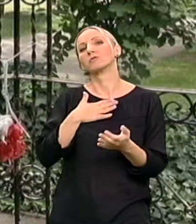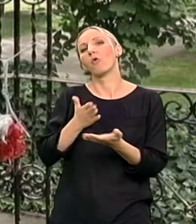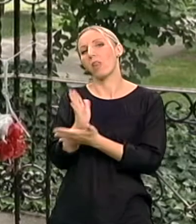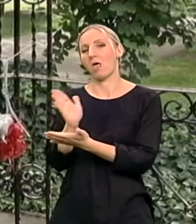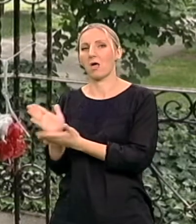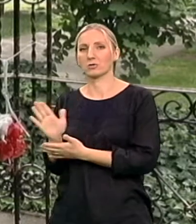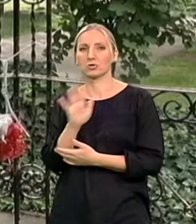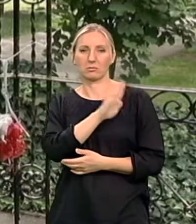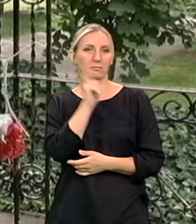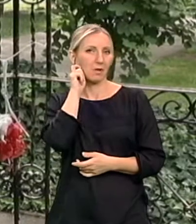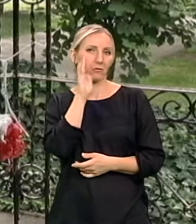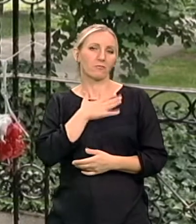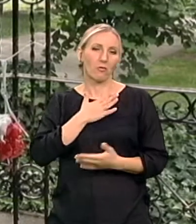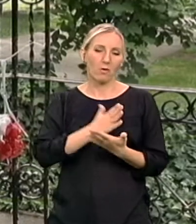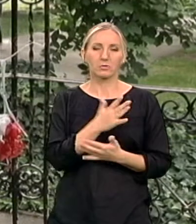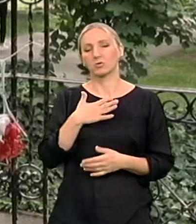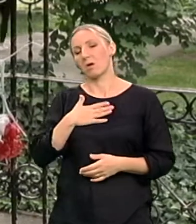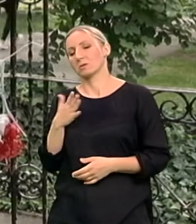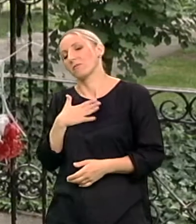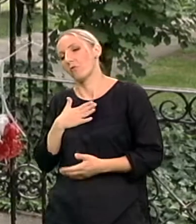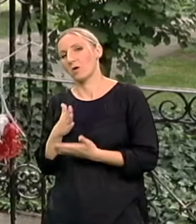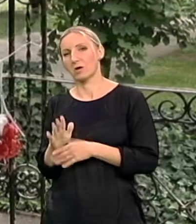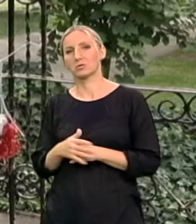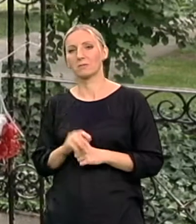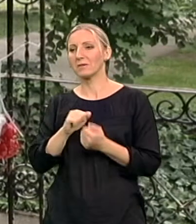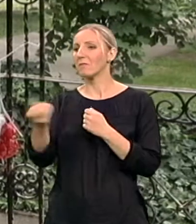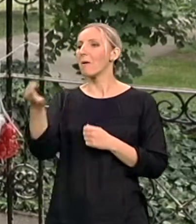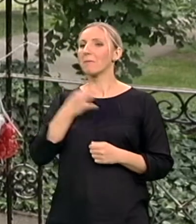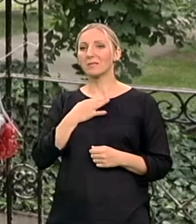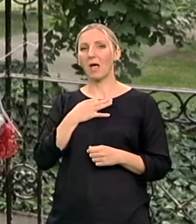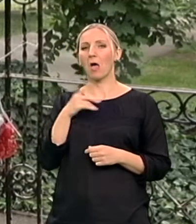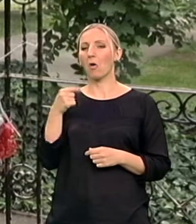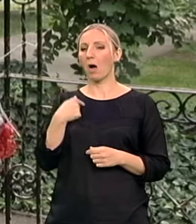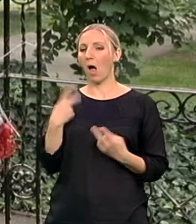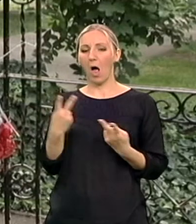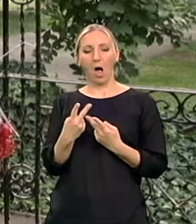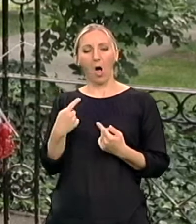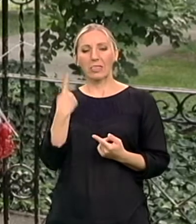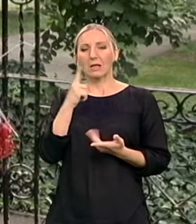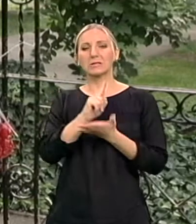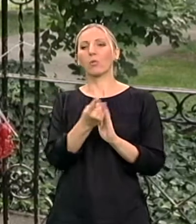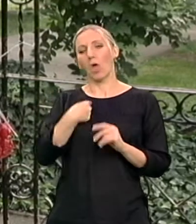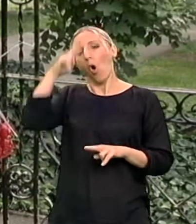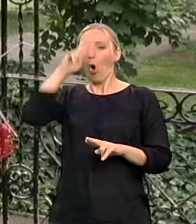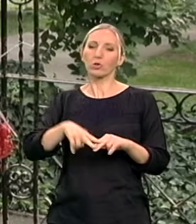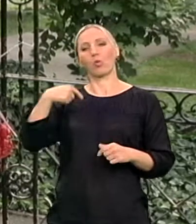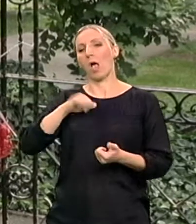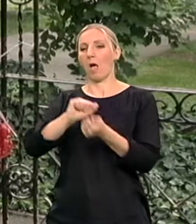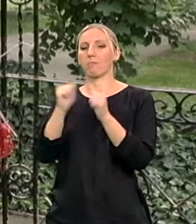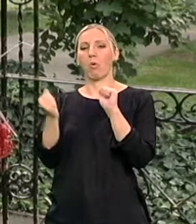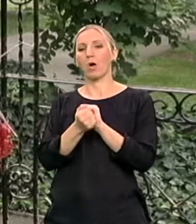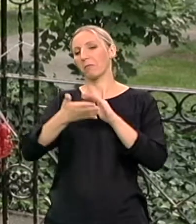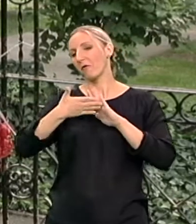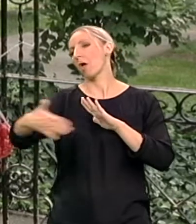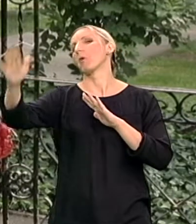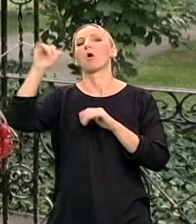Najčešće kada me ljudi pitaju nešto slično, čekuju da je to bio jedan prelamni trenutak. I sad sam ja odlučila kada ću da se borim. Sve je bilo dalje